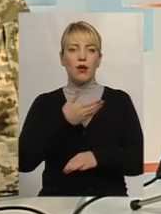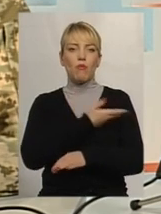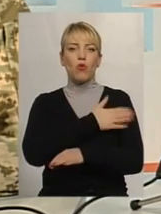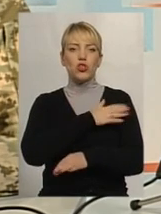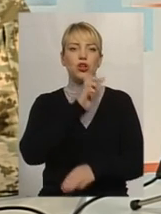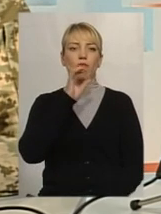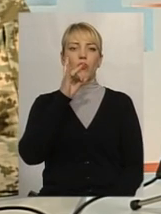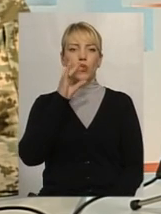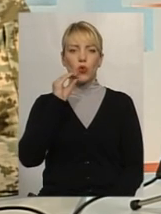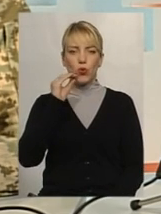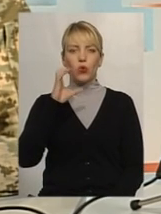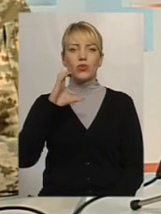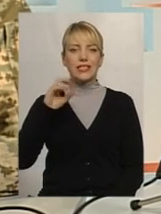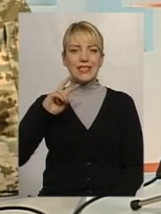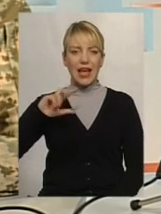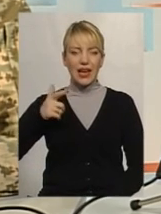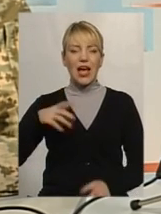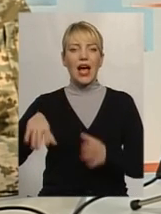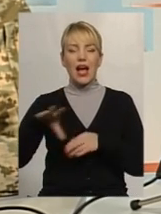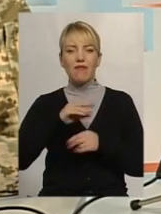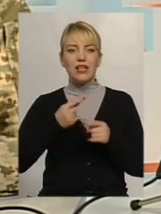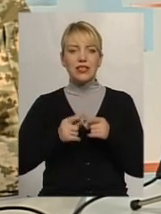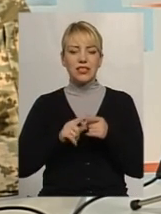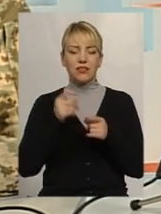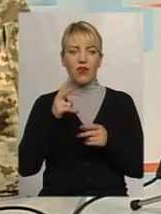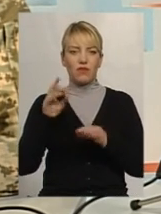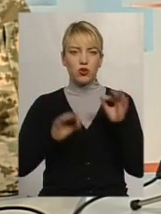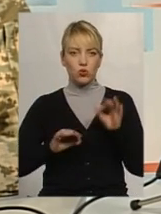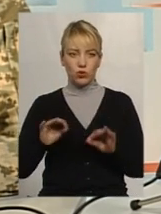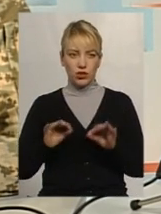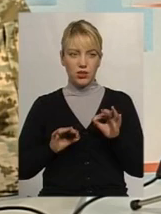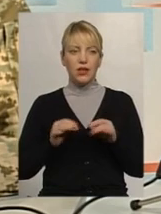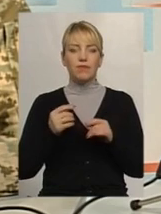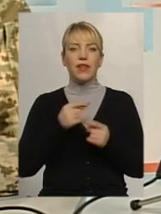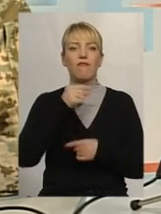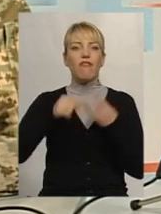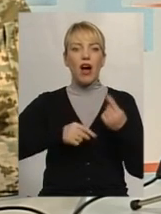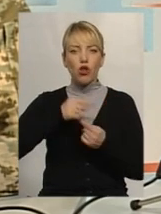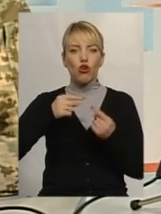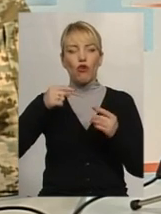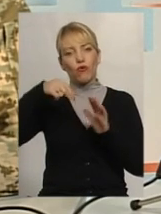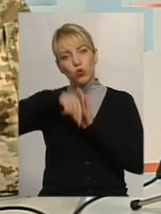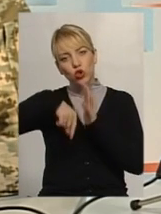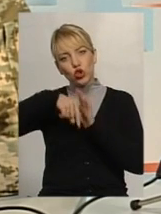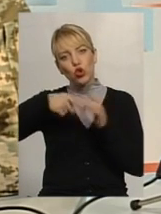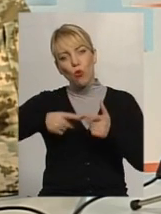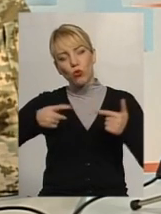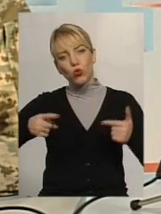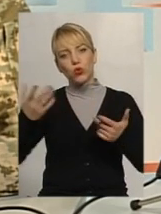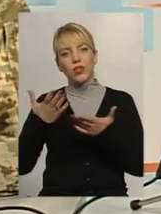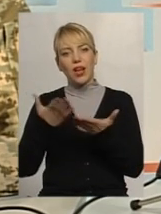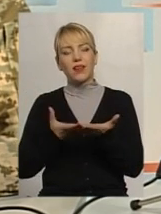Брюсселя. А весь військовий бюджет, оці 2% валового внутрішнього продукту, який